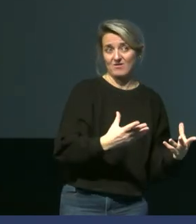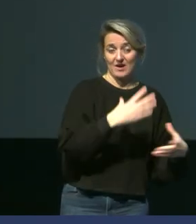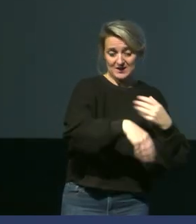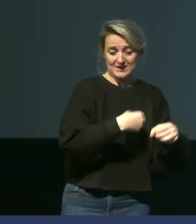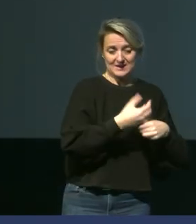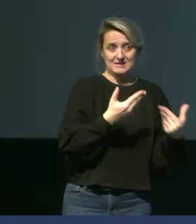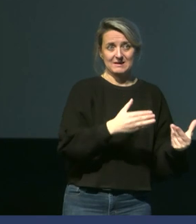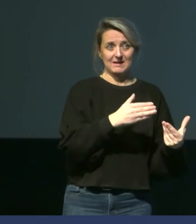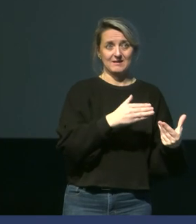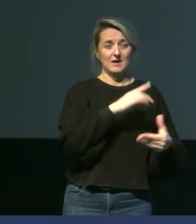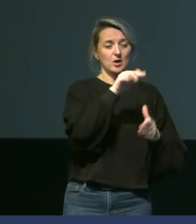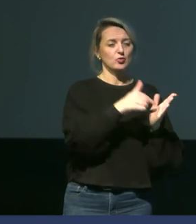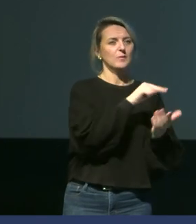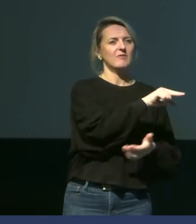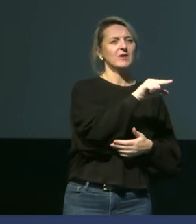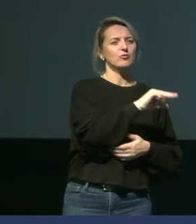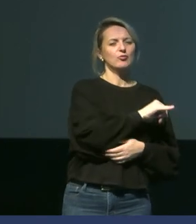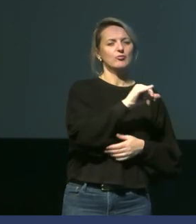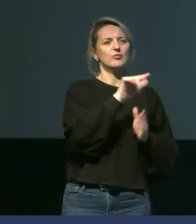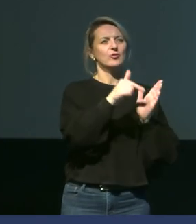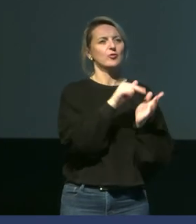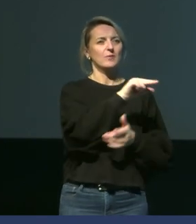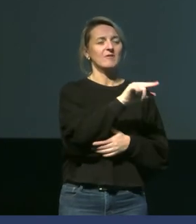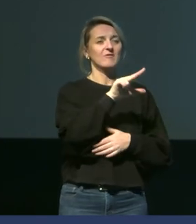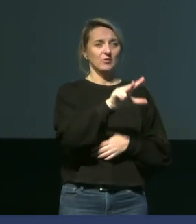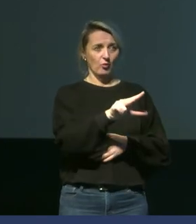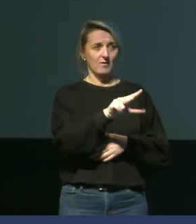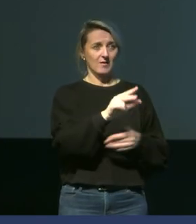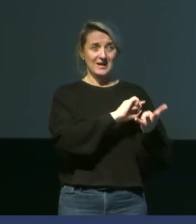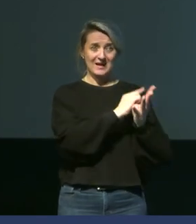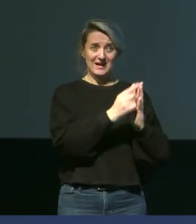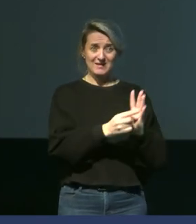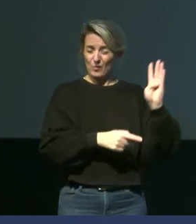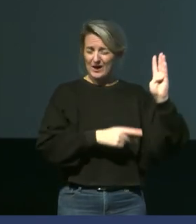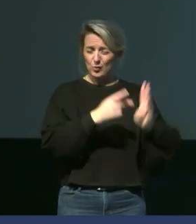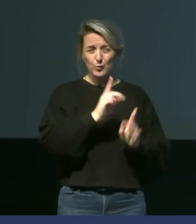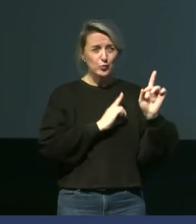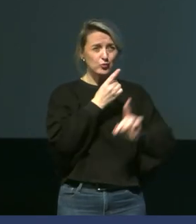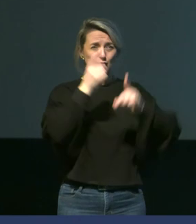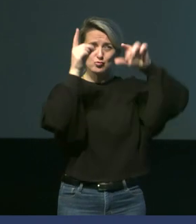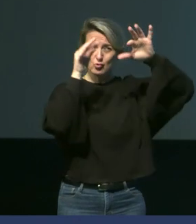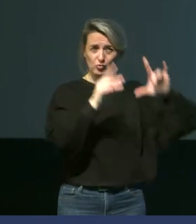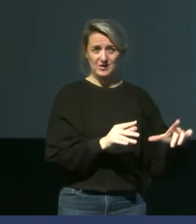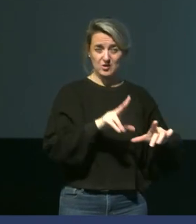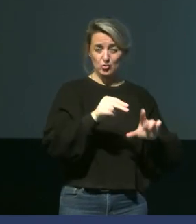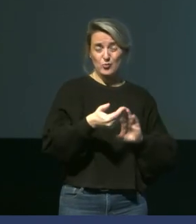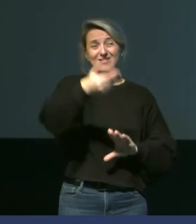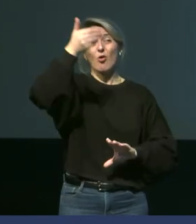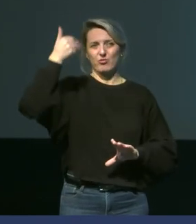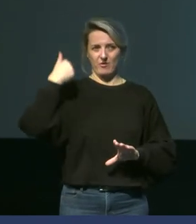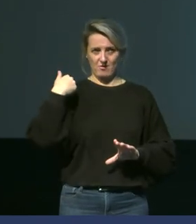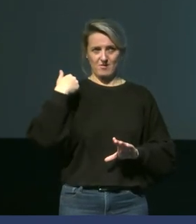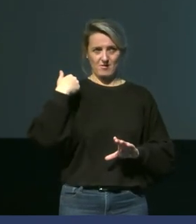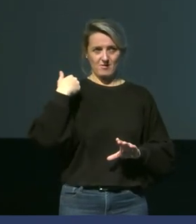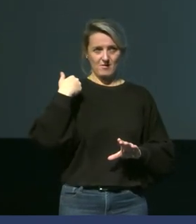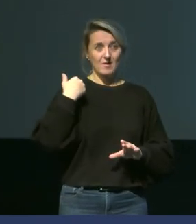-2023, la saison avec le plus de jours de neige durant ces 30 dernières années et la saison avec le plus de jours de vent